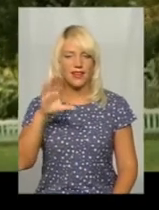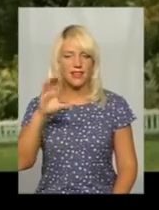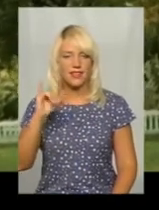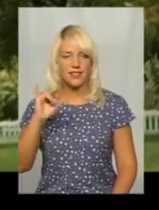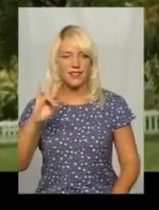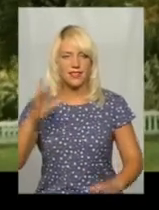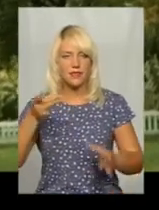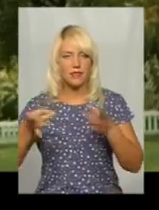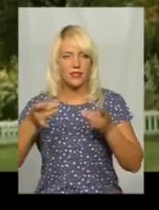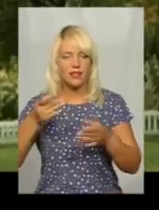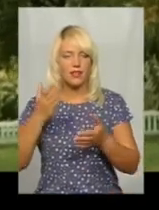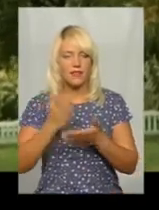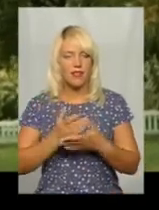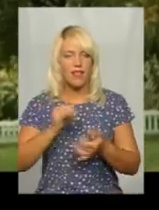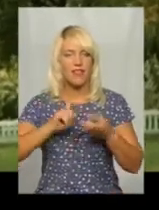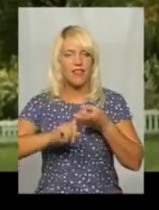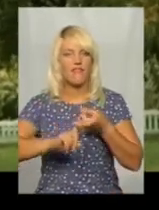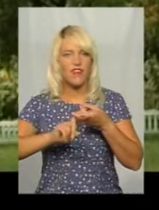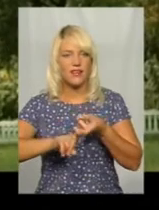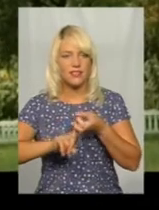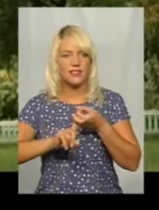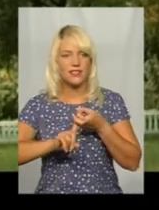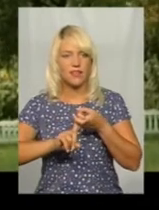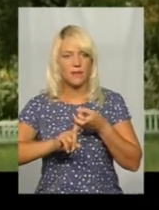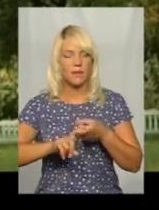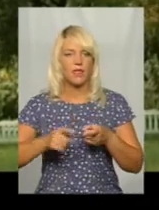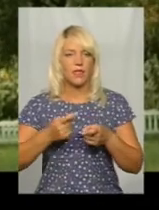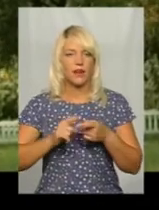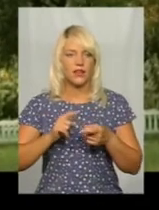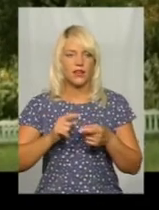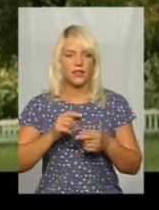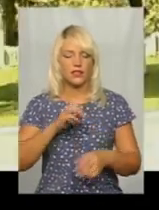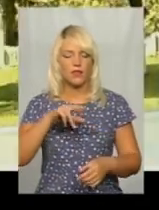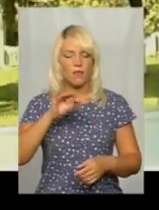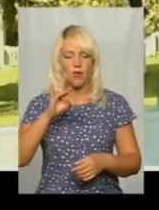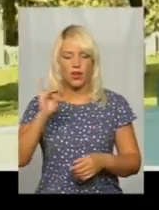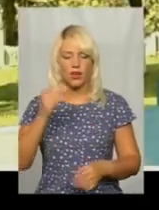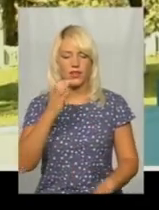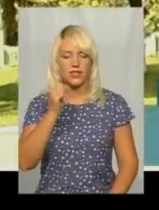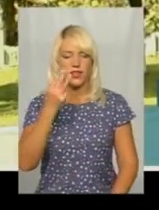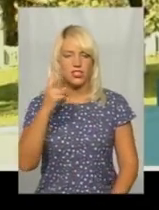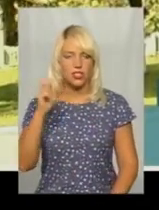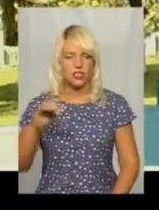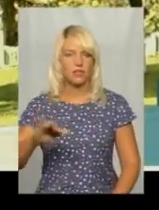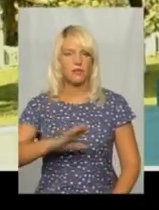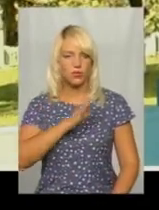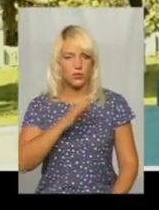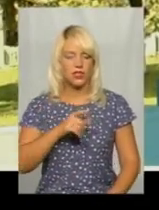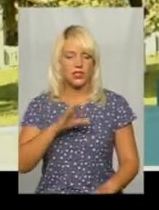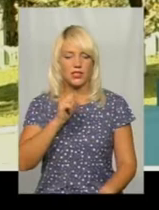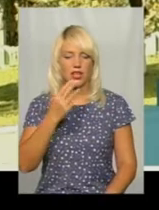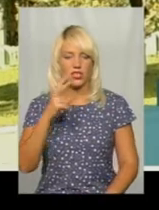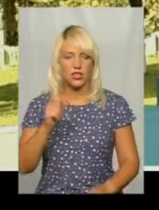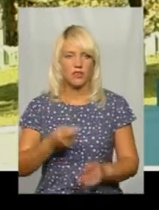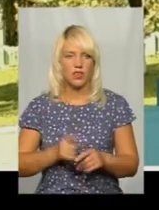інфекція, збудника, це спори сашки, виявлялися. Сашка, вона небезпечна для